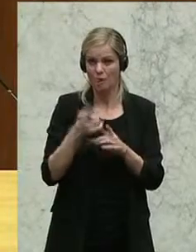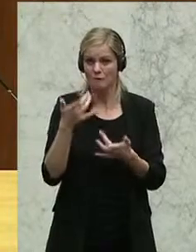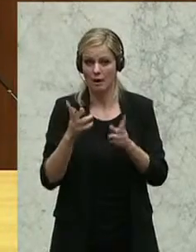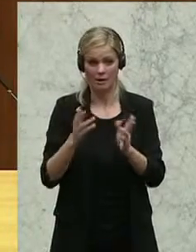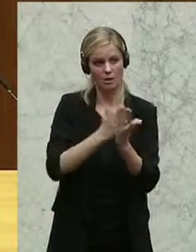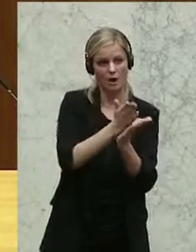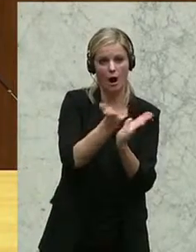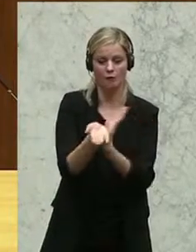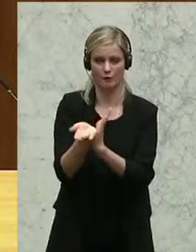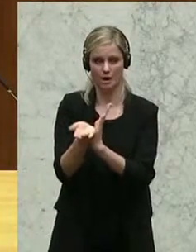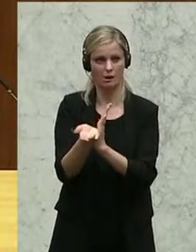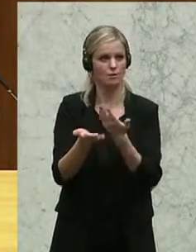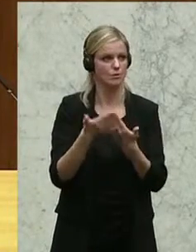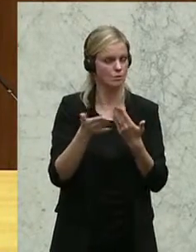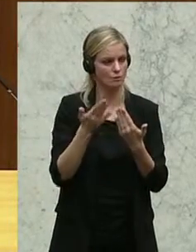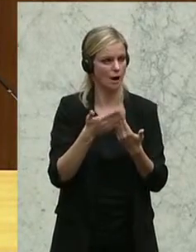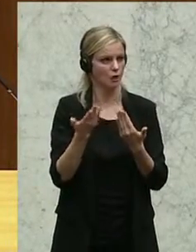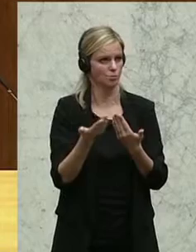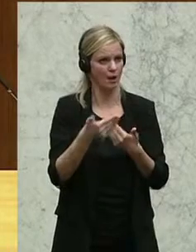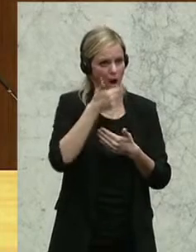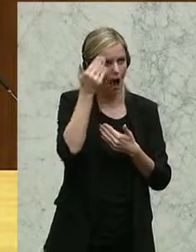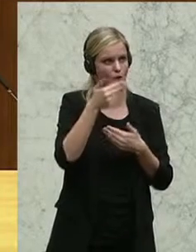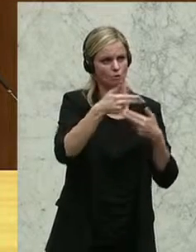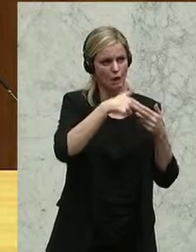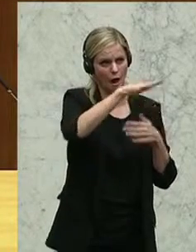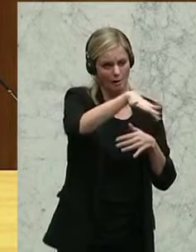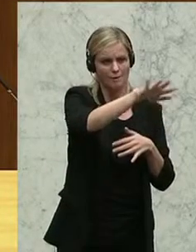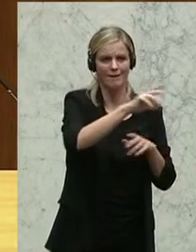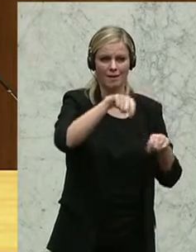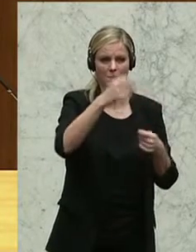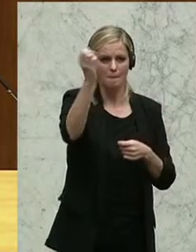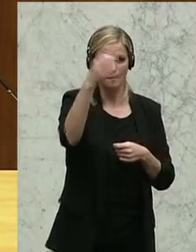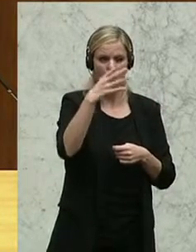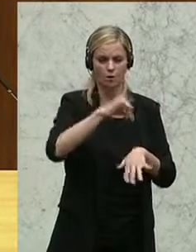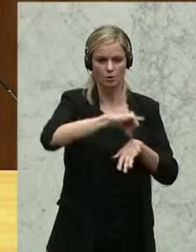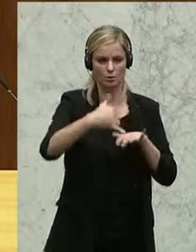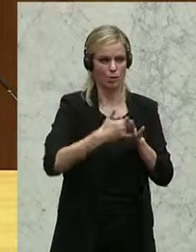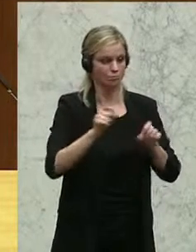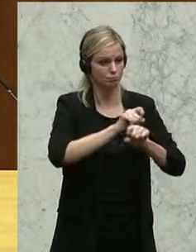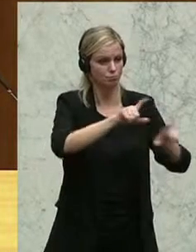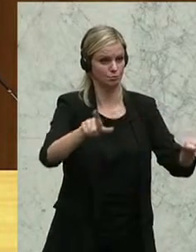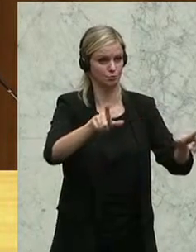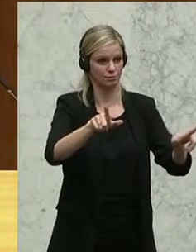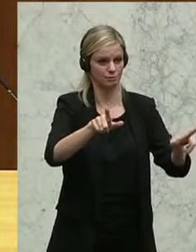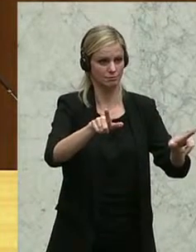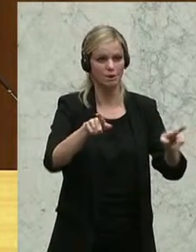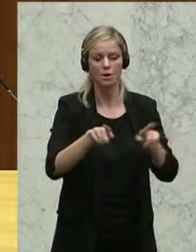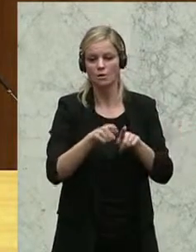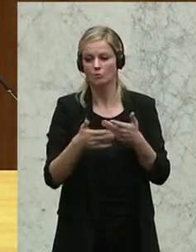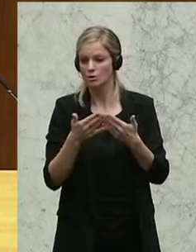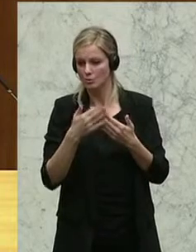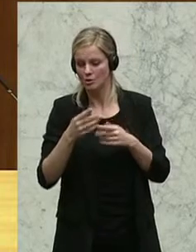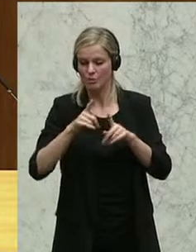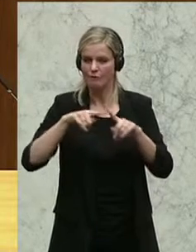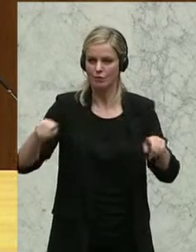aufteilt, ich denke daran, im benachbarten Ausland werden Beleuchtungsprojekte ausgeschrieben. Der Tausch auf LED in Tunnel und